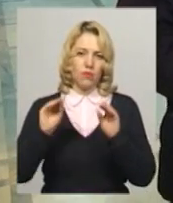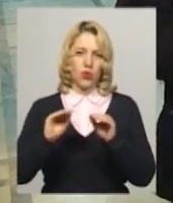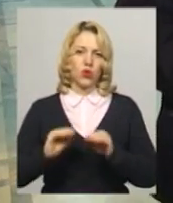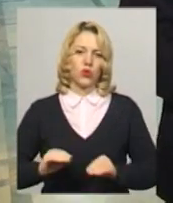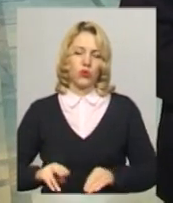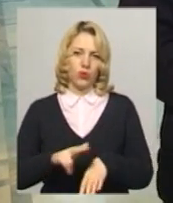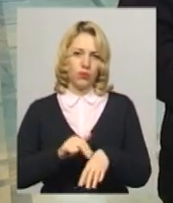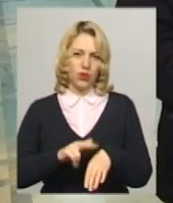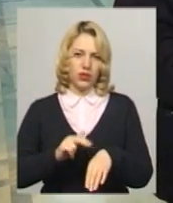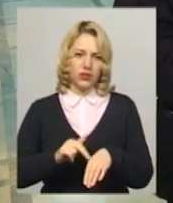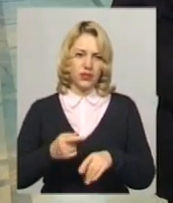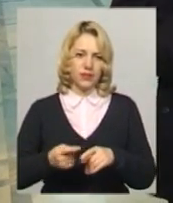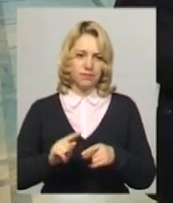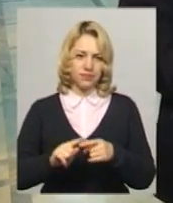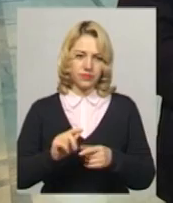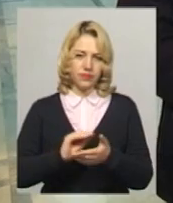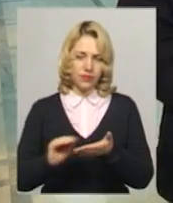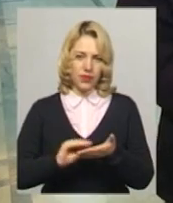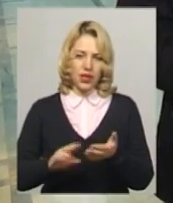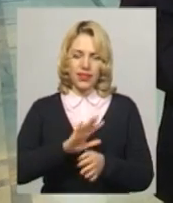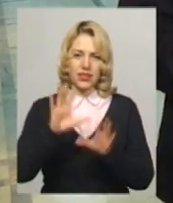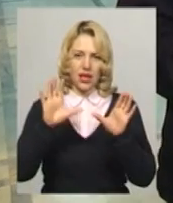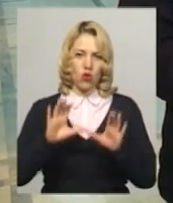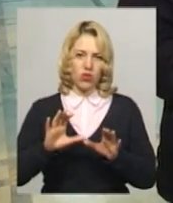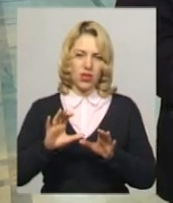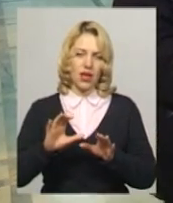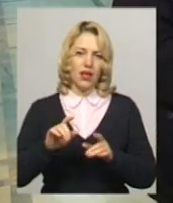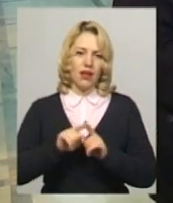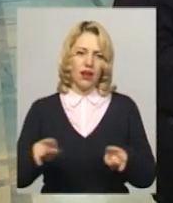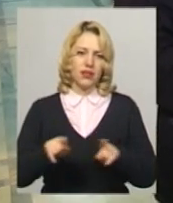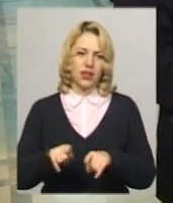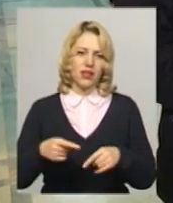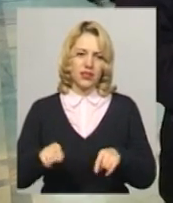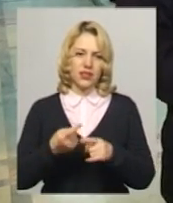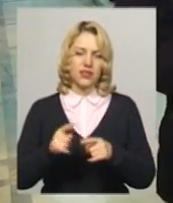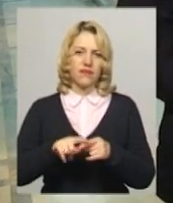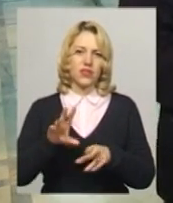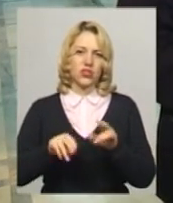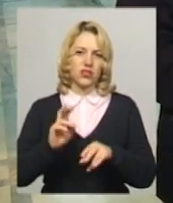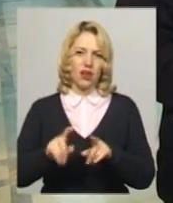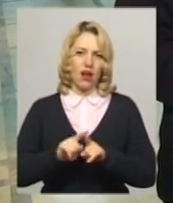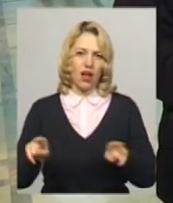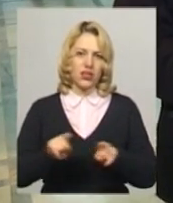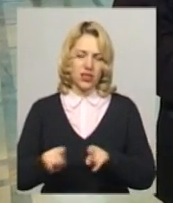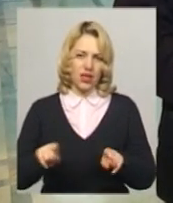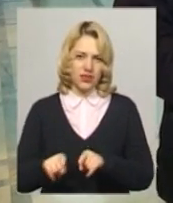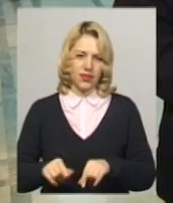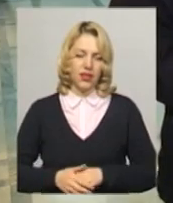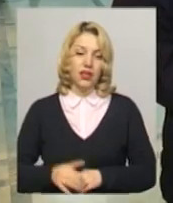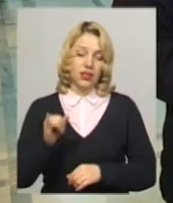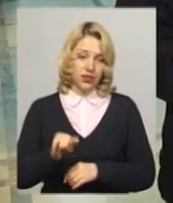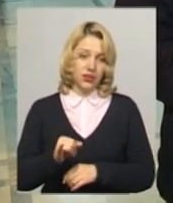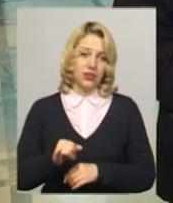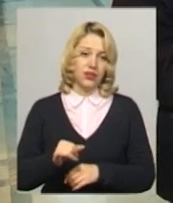фактом про незаконну агітацію, тому що під таку кваліфікацію, це підпадає. Так,